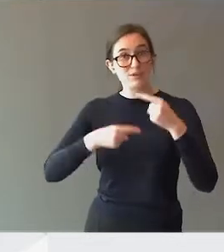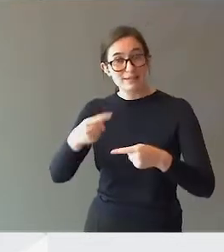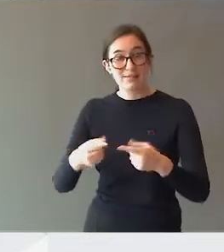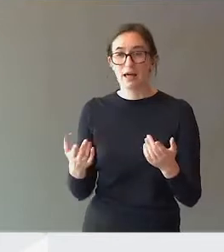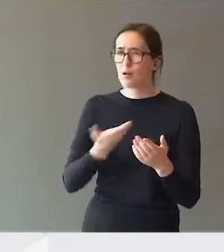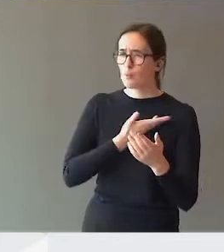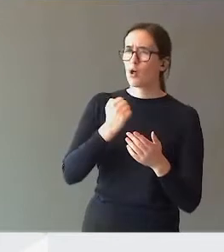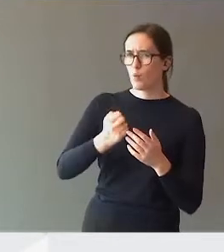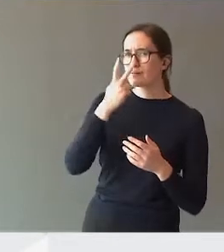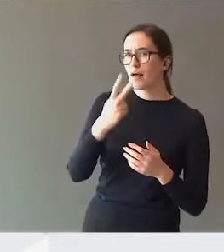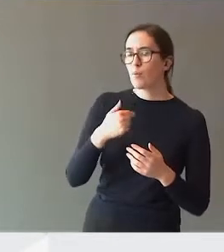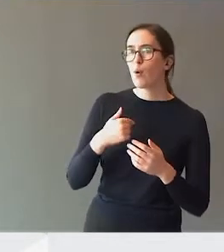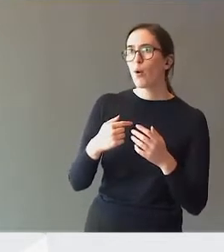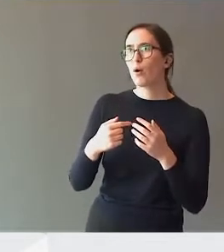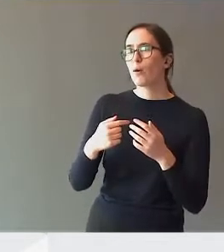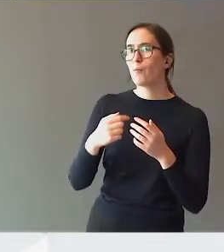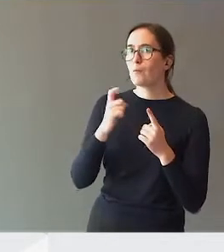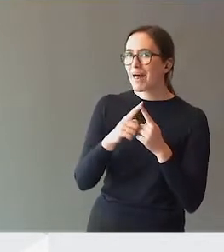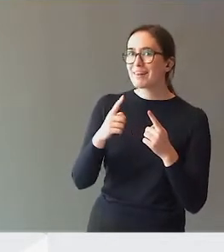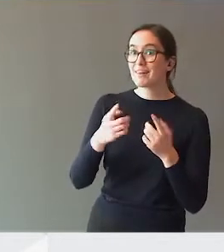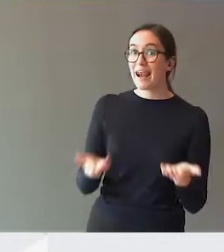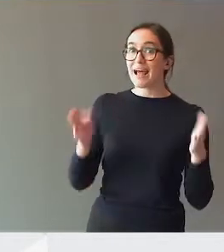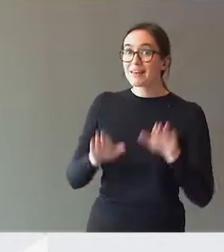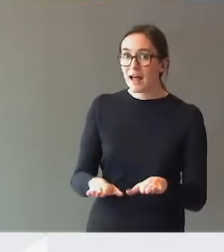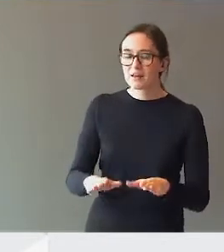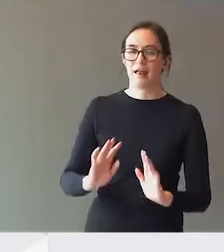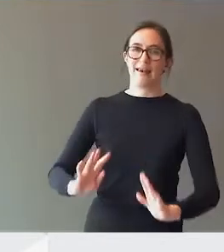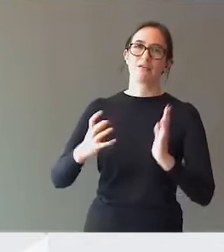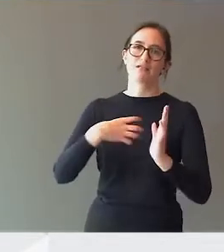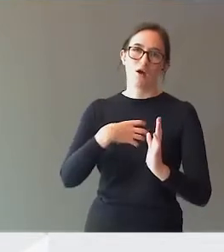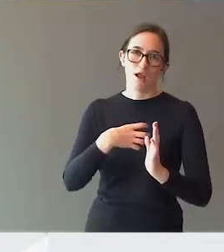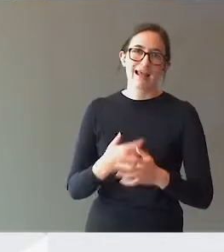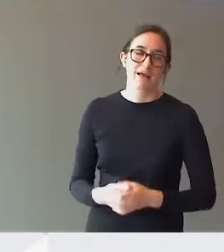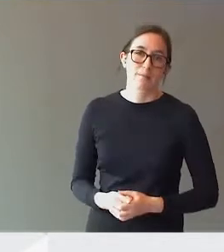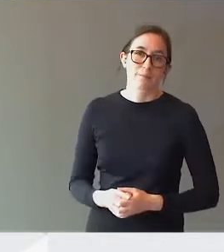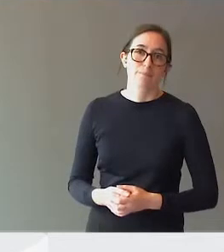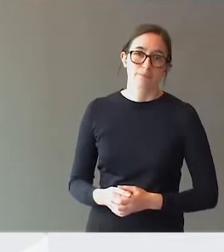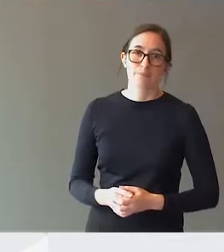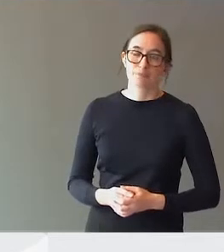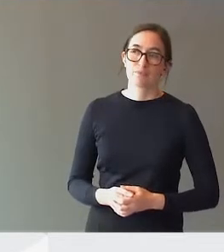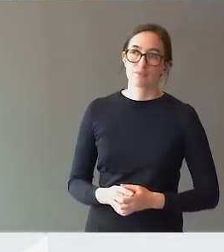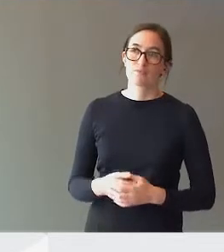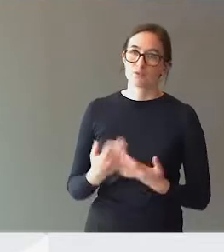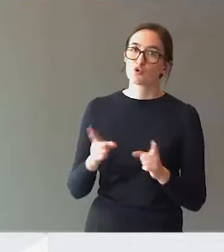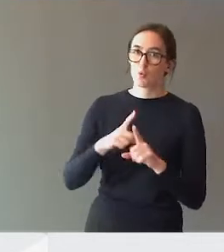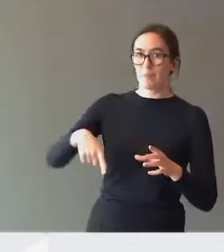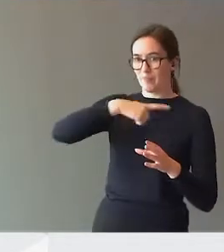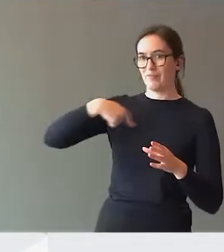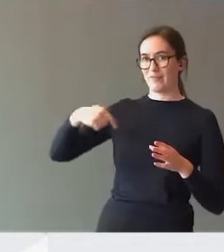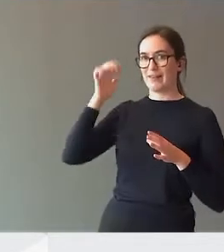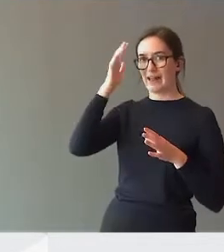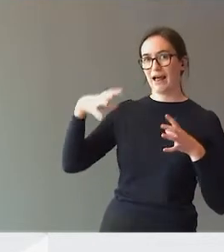Det er mye vi må se på. Men å legge ned er livsfarlig. Det vil, sånn viser jeg det,